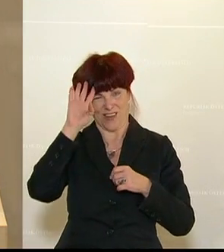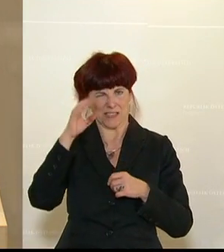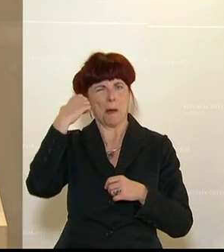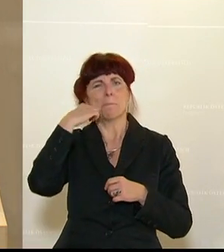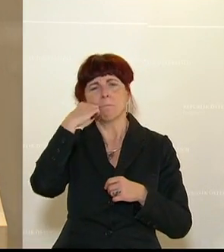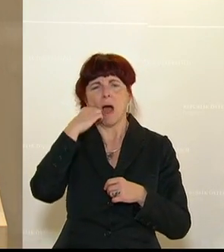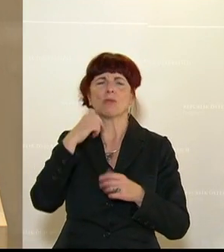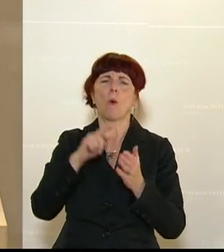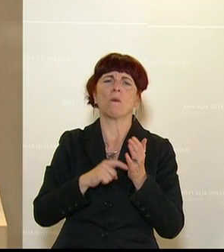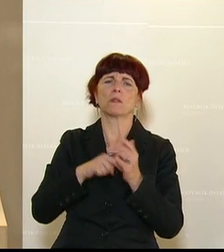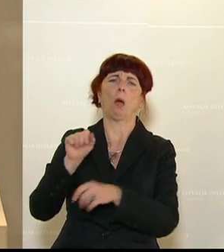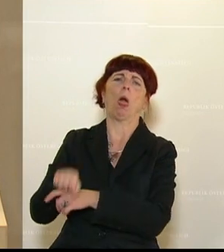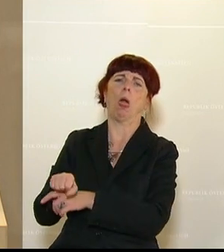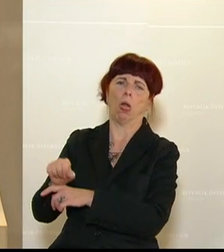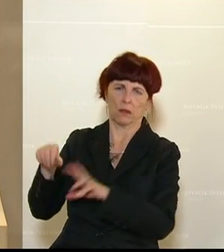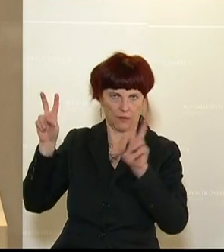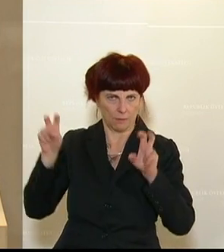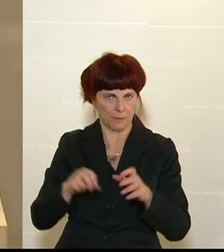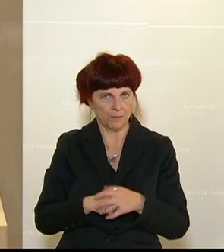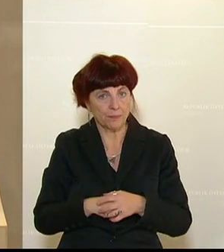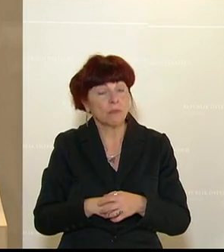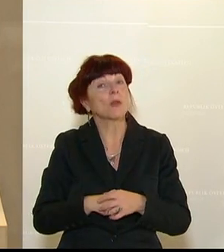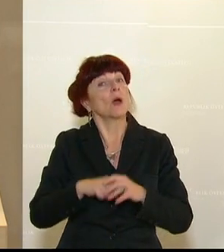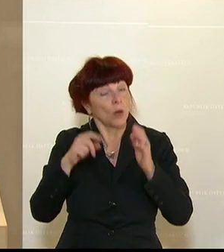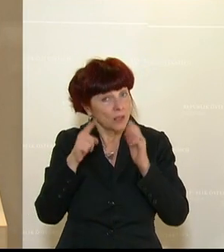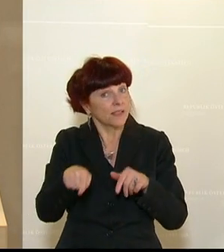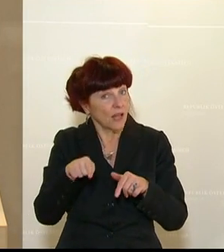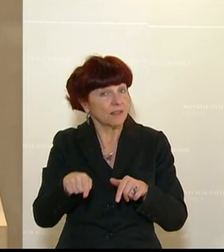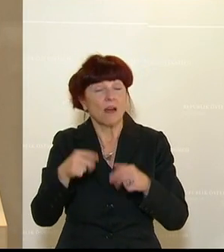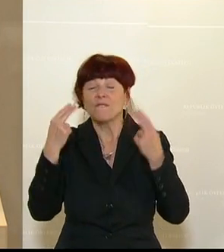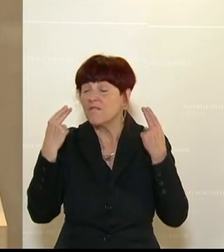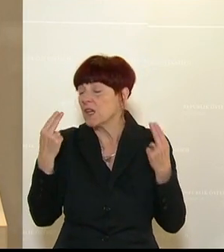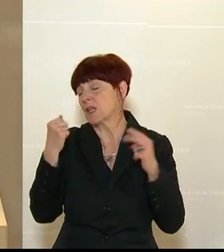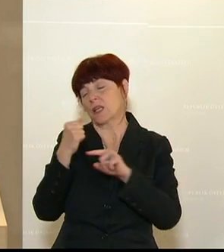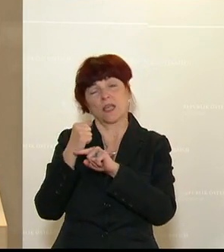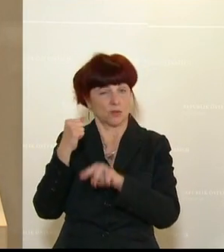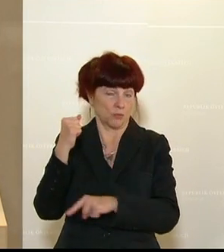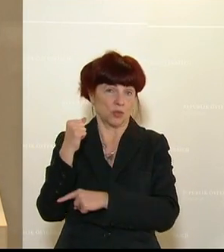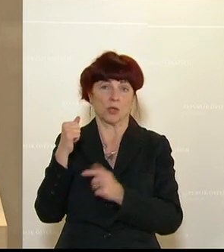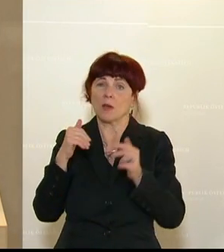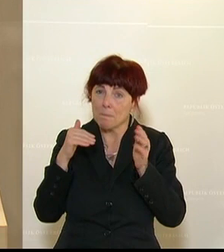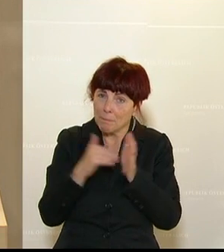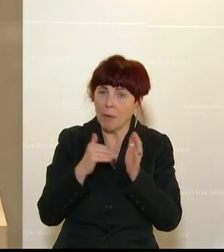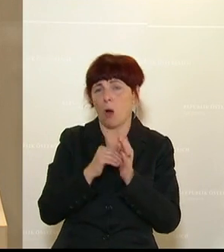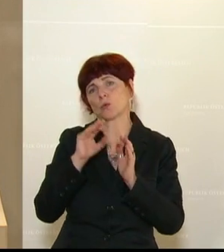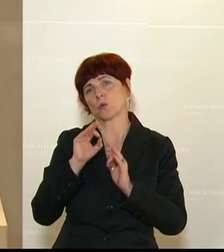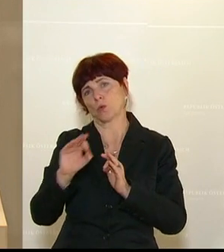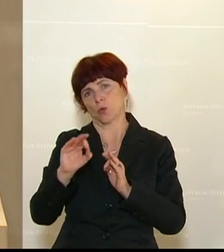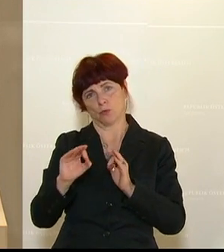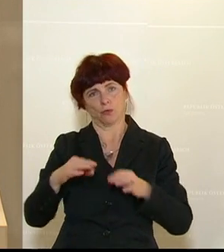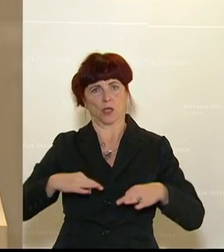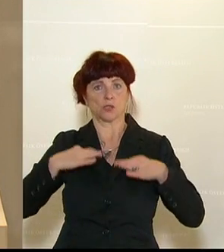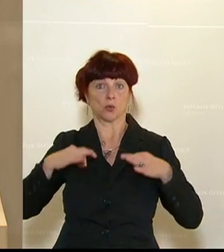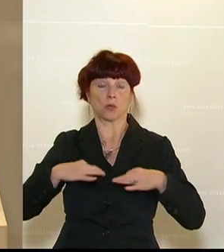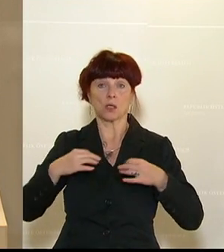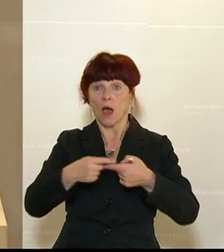Und um nochmals diese Notwendigkeit eines guten Budgets für die Gesundheit zu verdeutlichen. Wir haben, Gott sei Dank, eines der